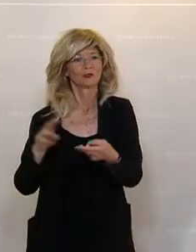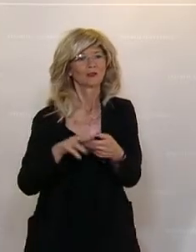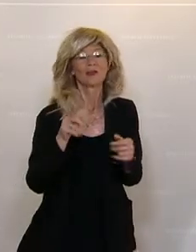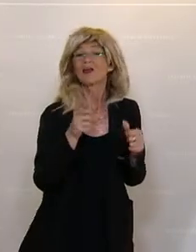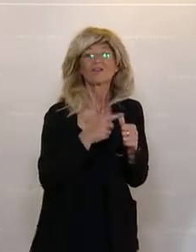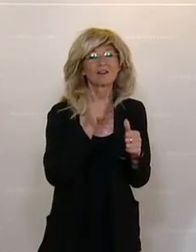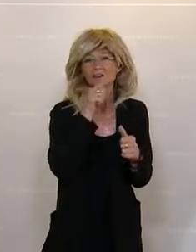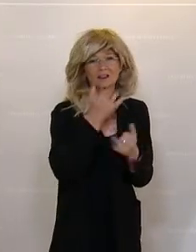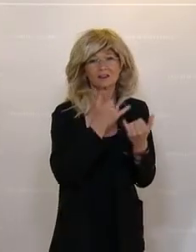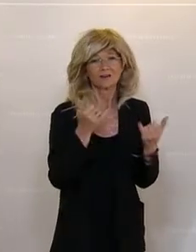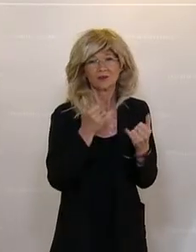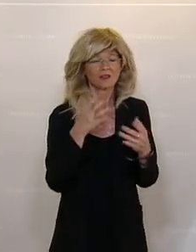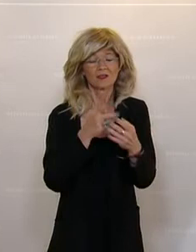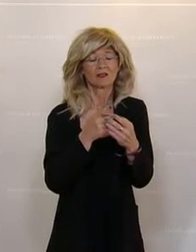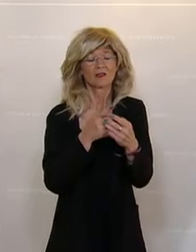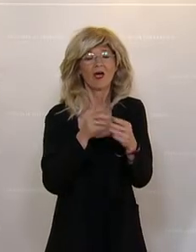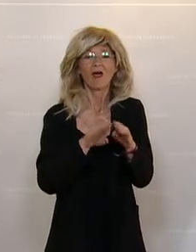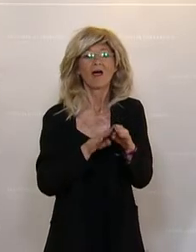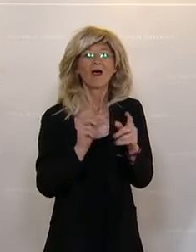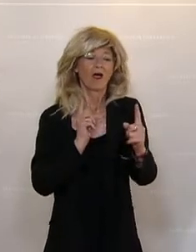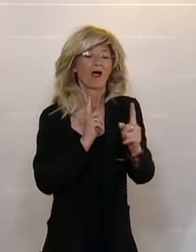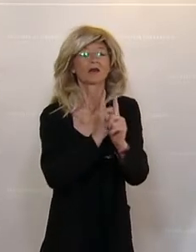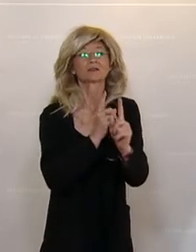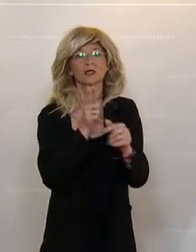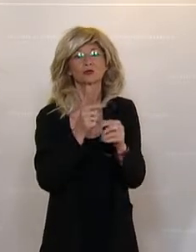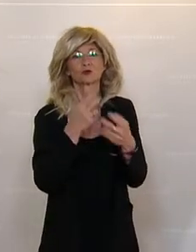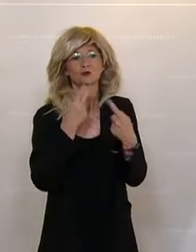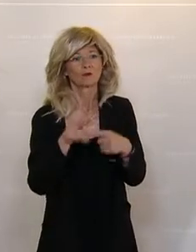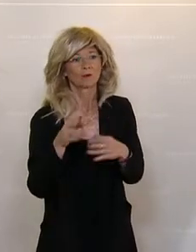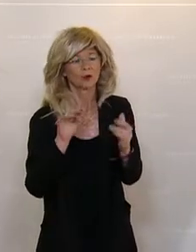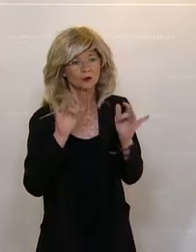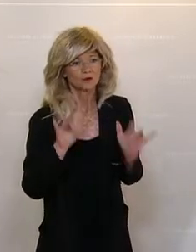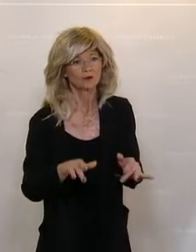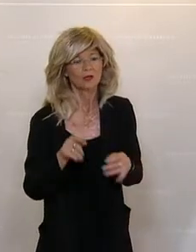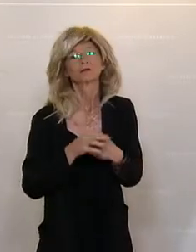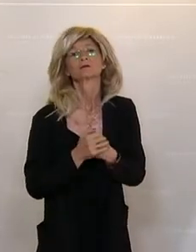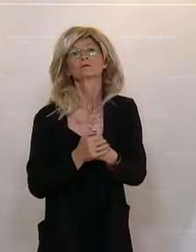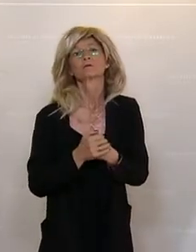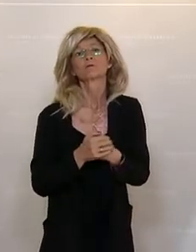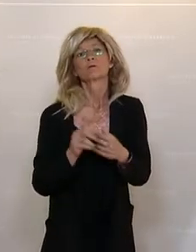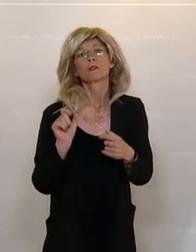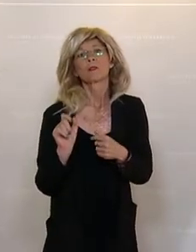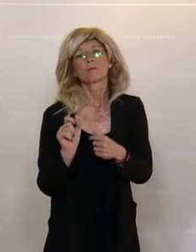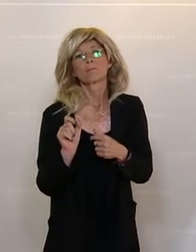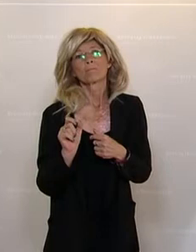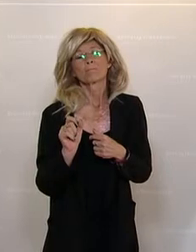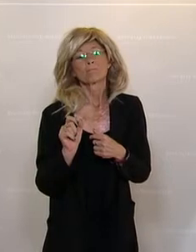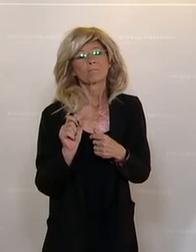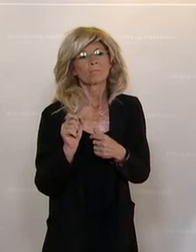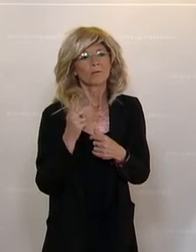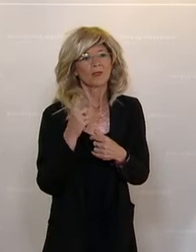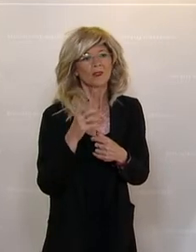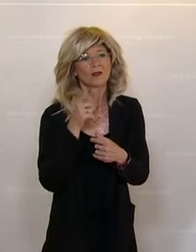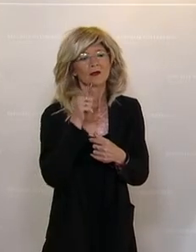gibt und es der Sicherheit, dem Schutz der gefährdeten Personen und der Gewaltprävention dient. Aber im Rahmen des Dialogforums